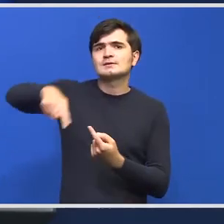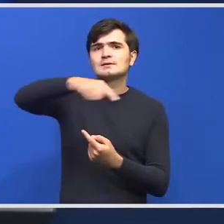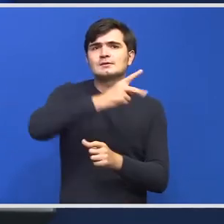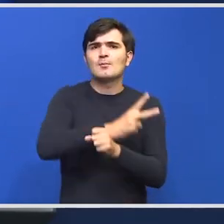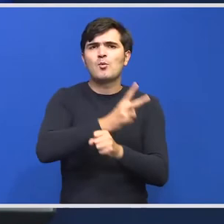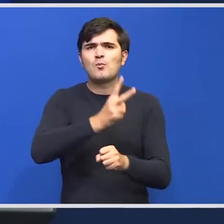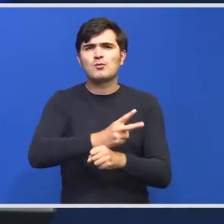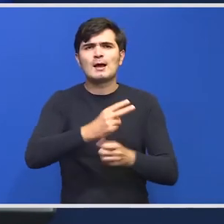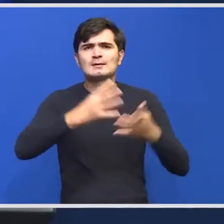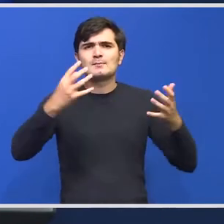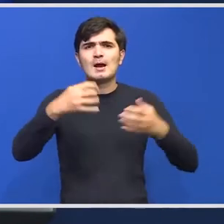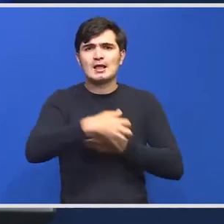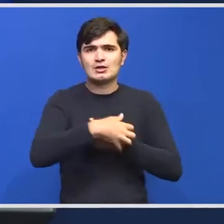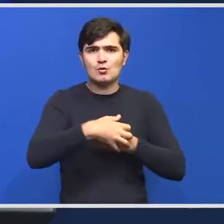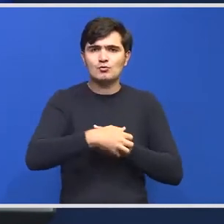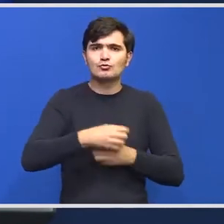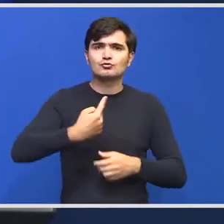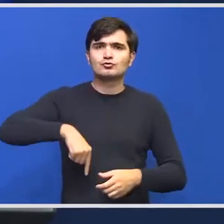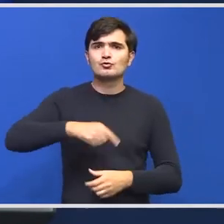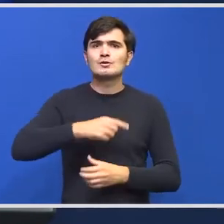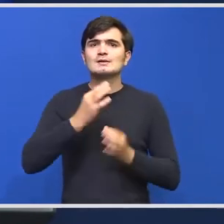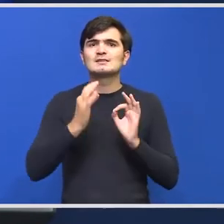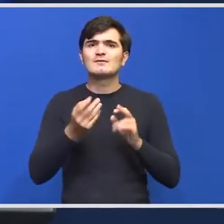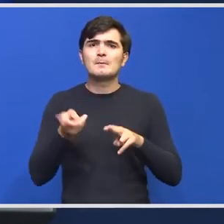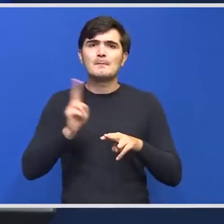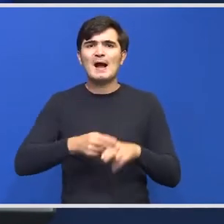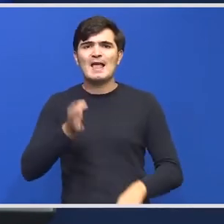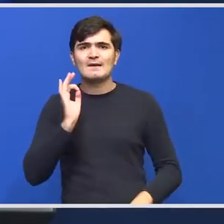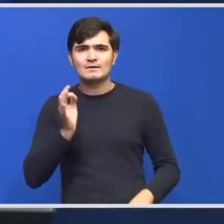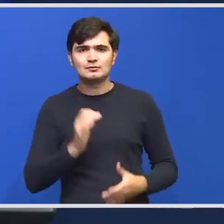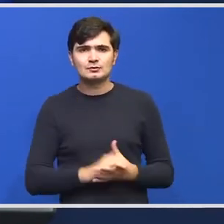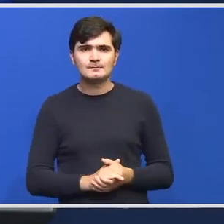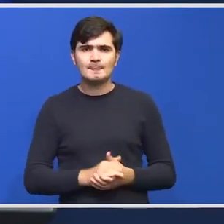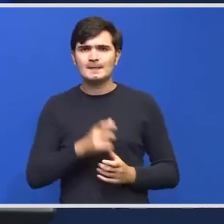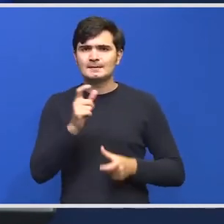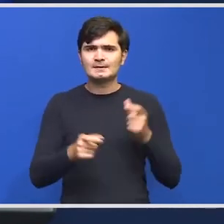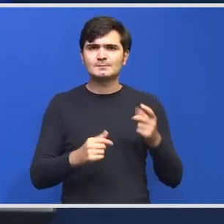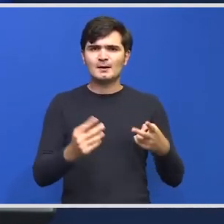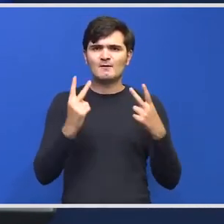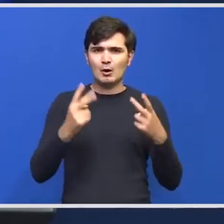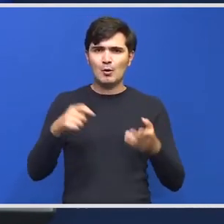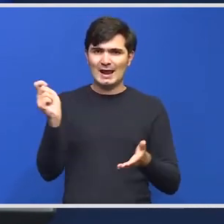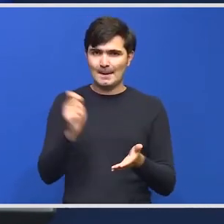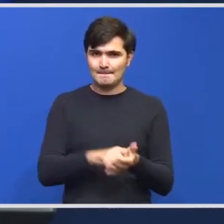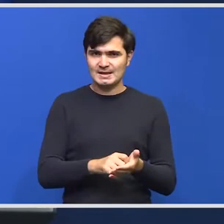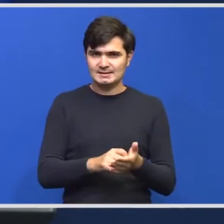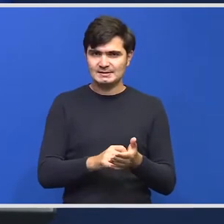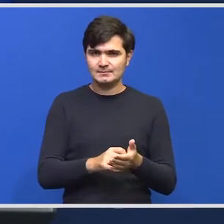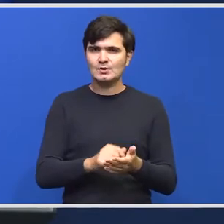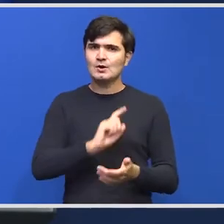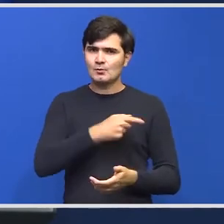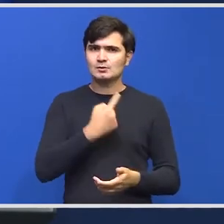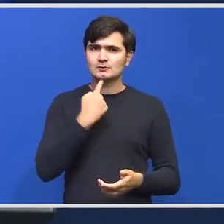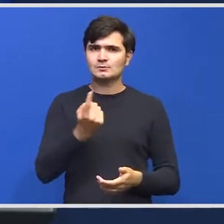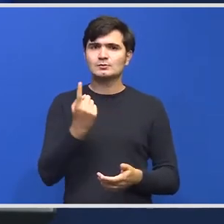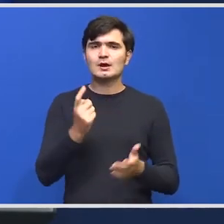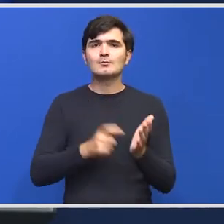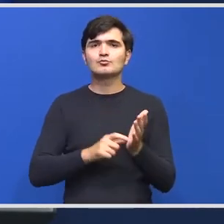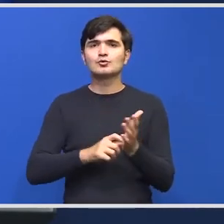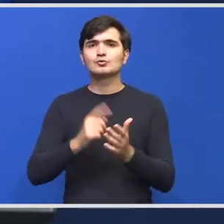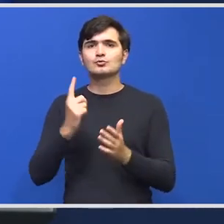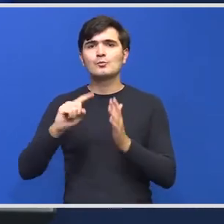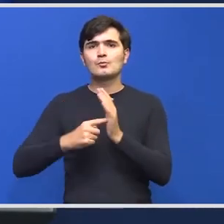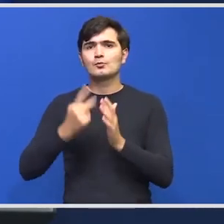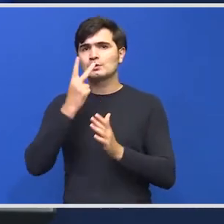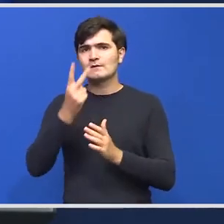semnificativă de urși să putem să fim mult mai eficienți în ceea ce privește cuantumul amenzilor pot să vă spun că am cerut puncte de vedere